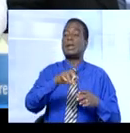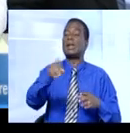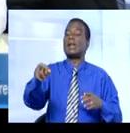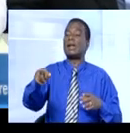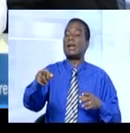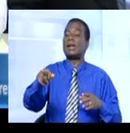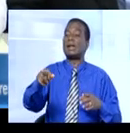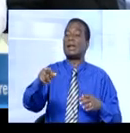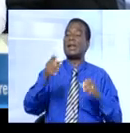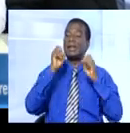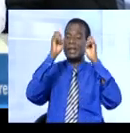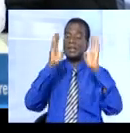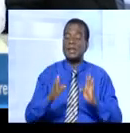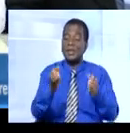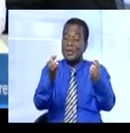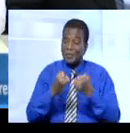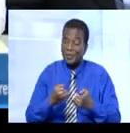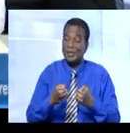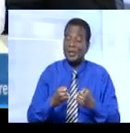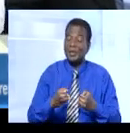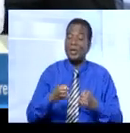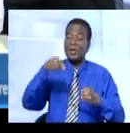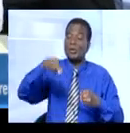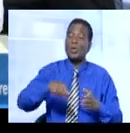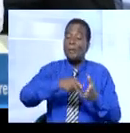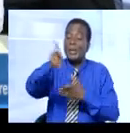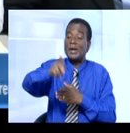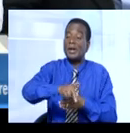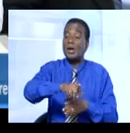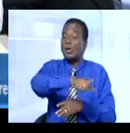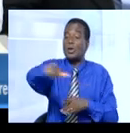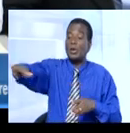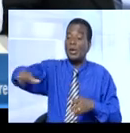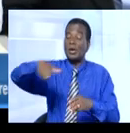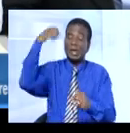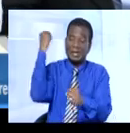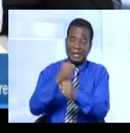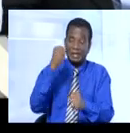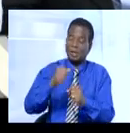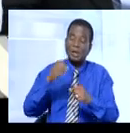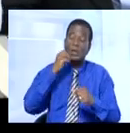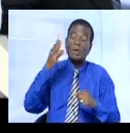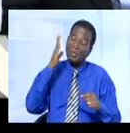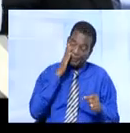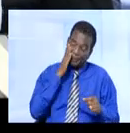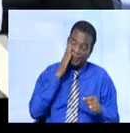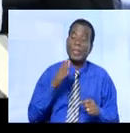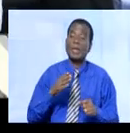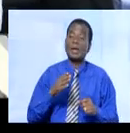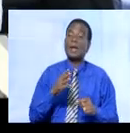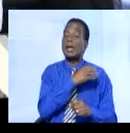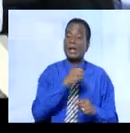-scolaires adjoints, il a été convenu sur l'initiative du ministre de la solidarité de la famille de la femme et de l'enfant